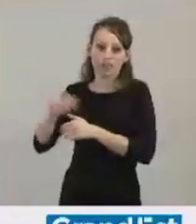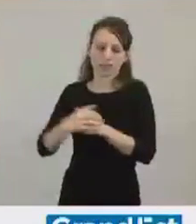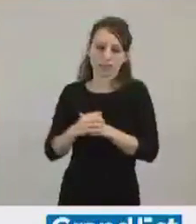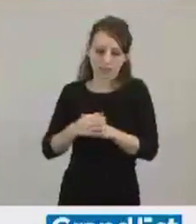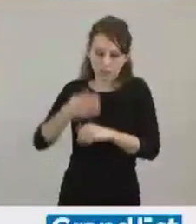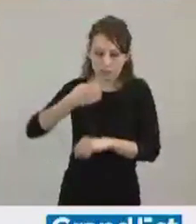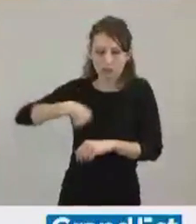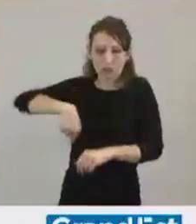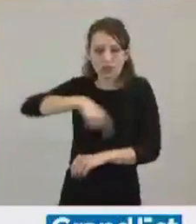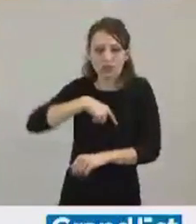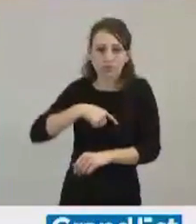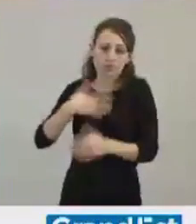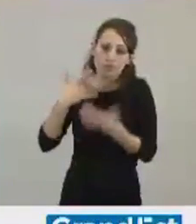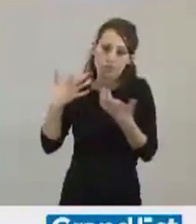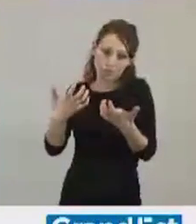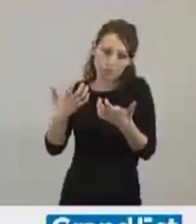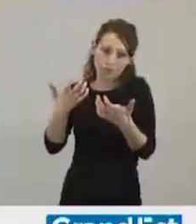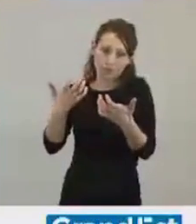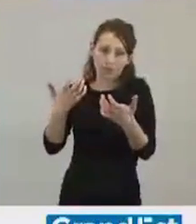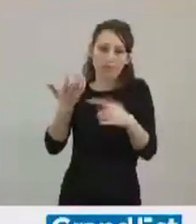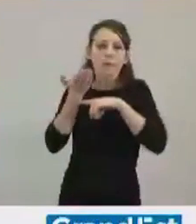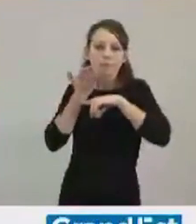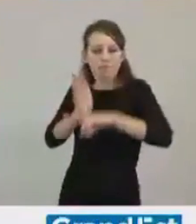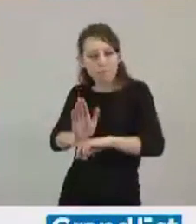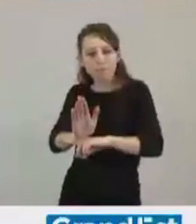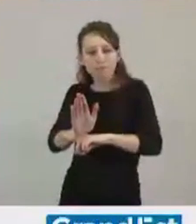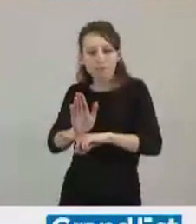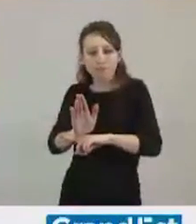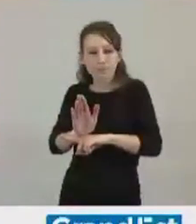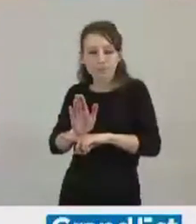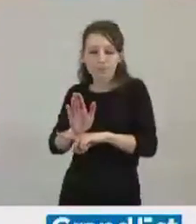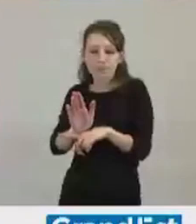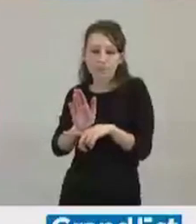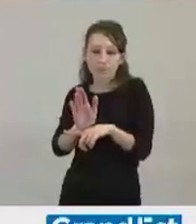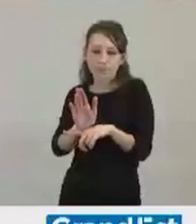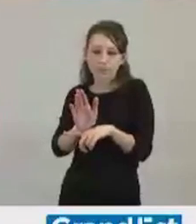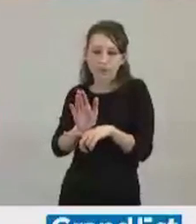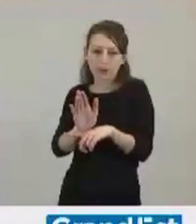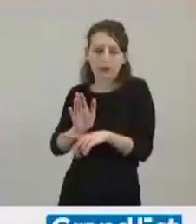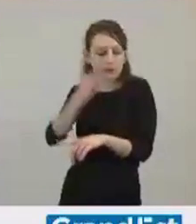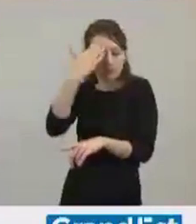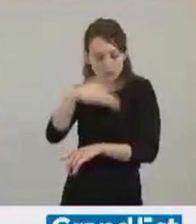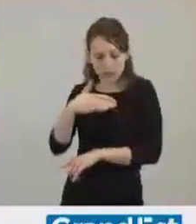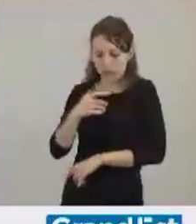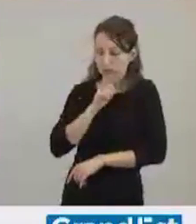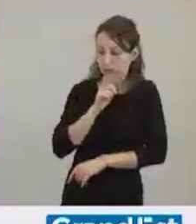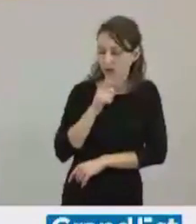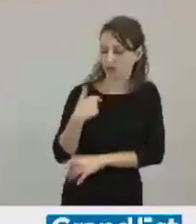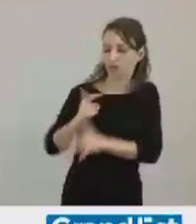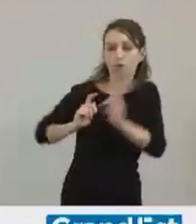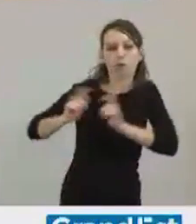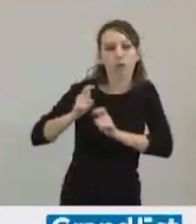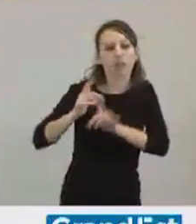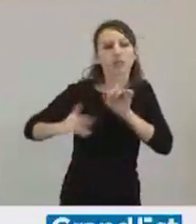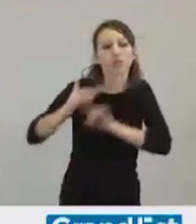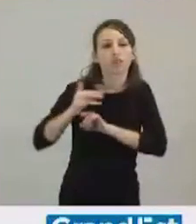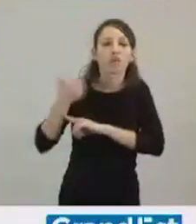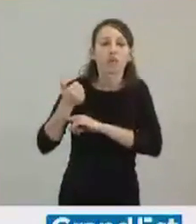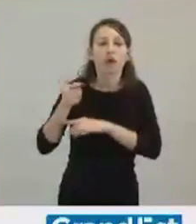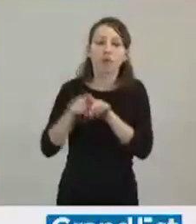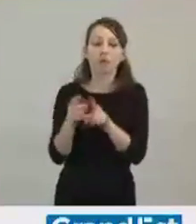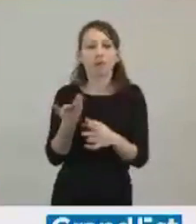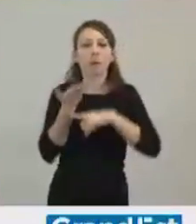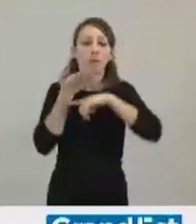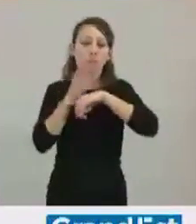'extension. J'ai bien entendu que mon collègue socialiste tenait ce matin à être le porte-parole du député